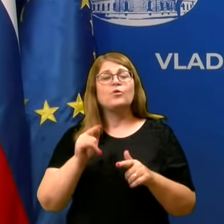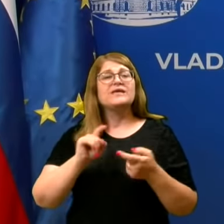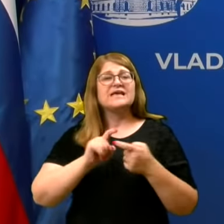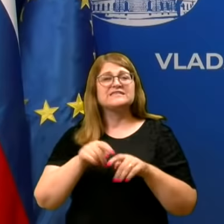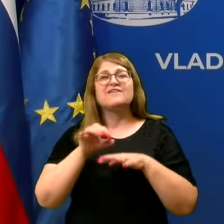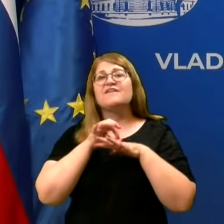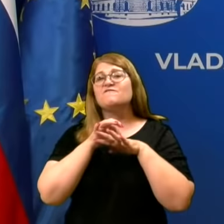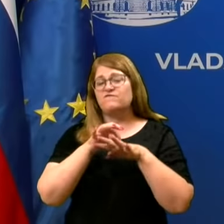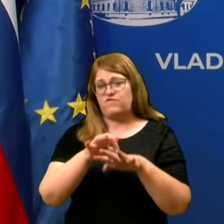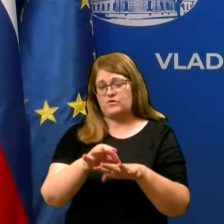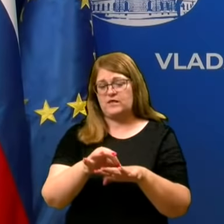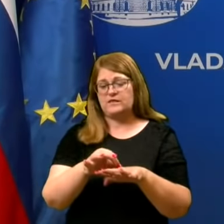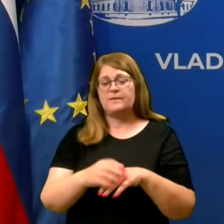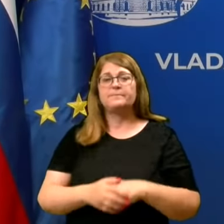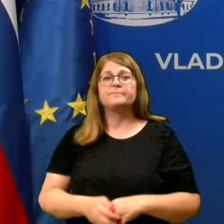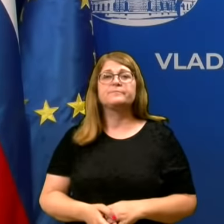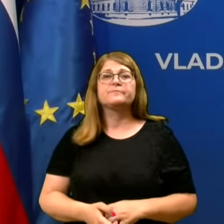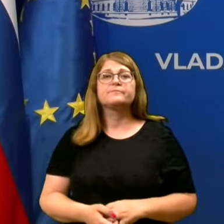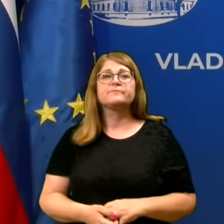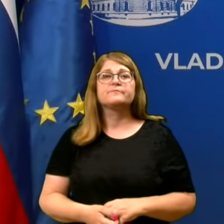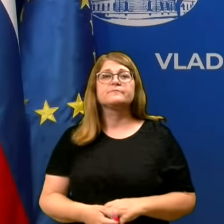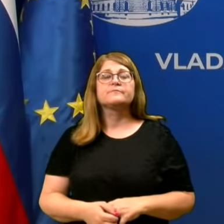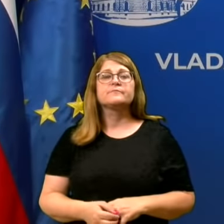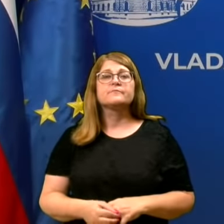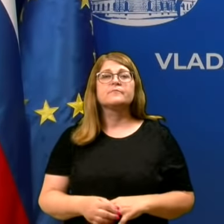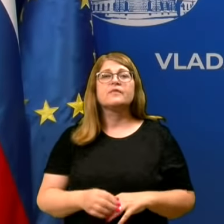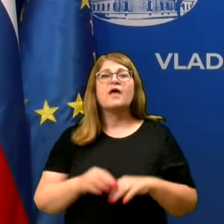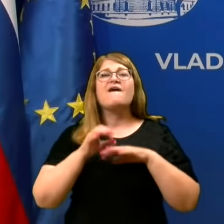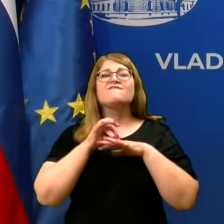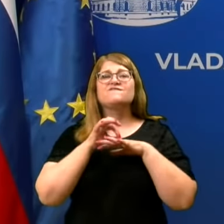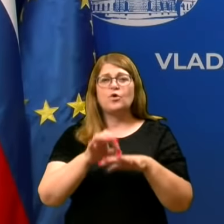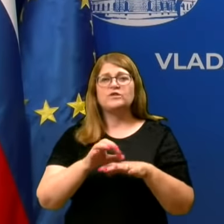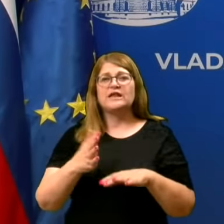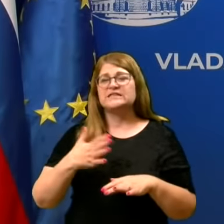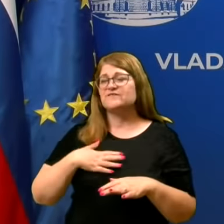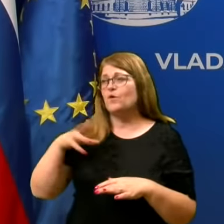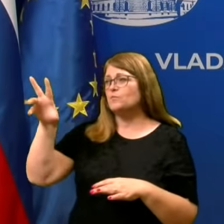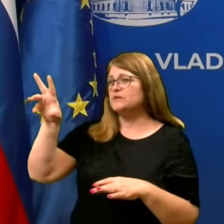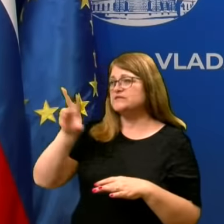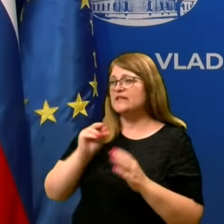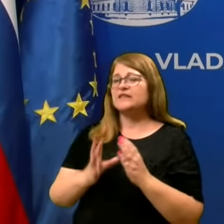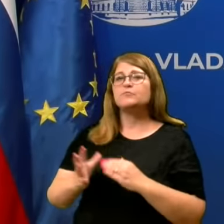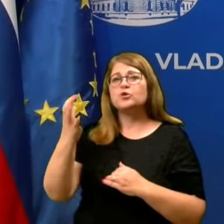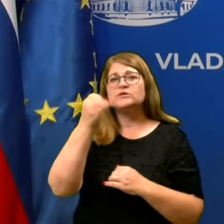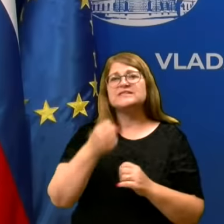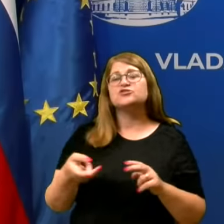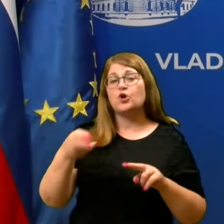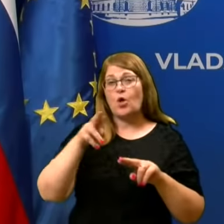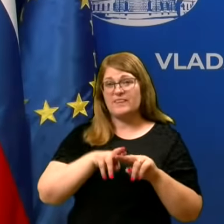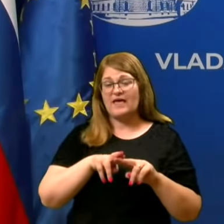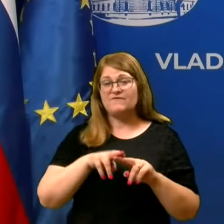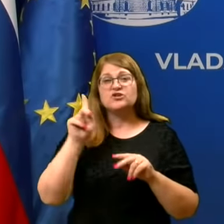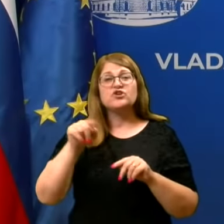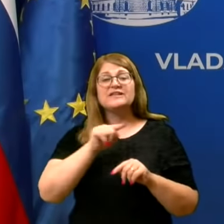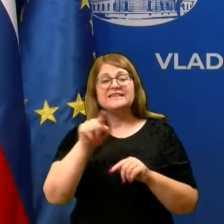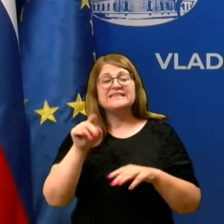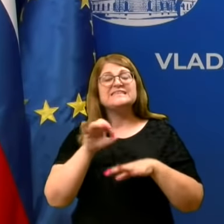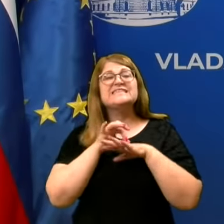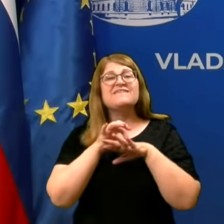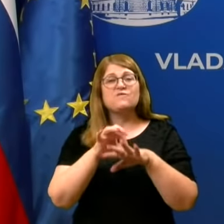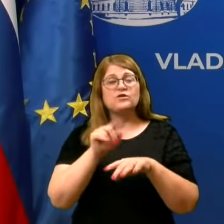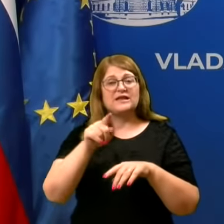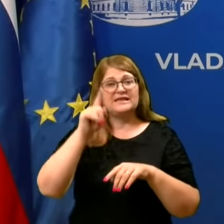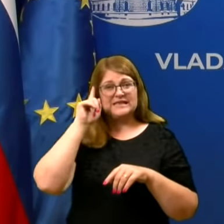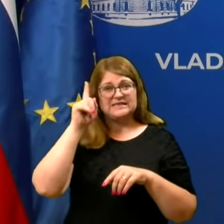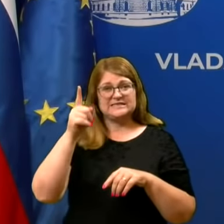vodenja. Skratka, voditelji praviloma svojim zgledom dosežejo največ in tisti voditelji, ki